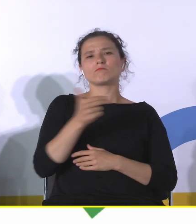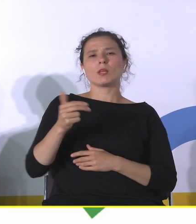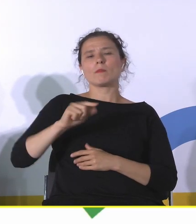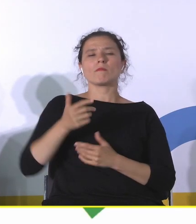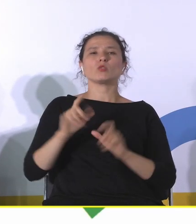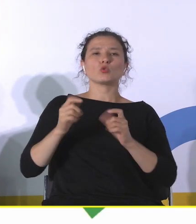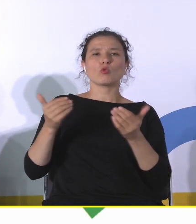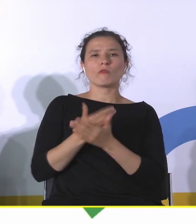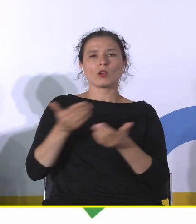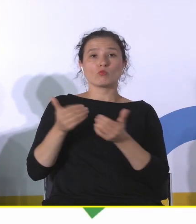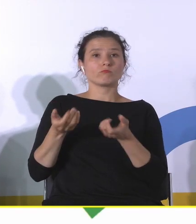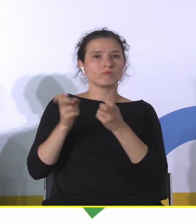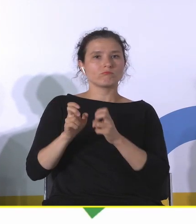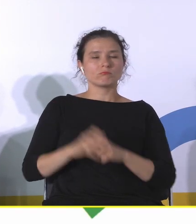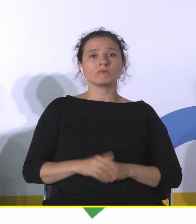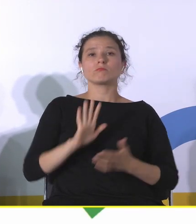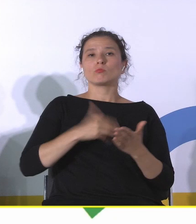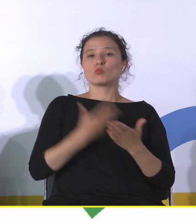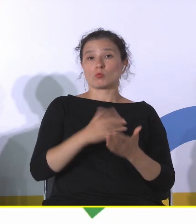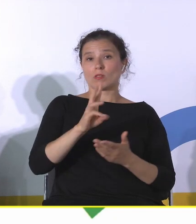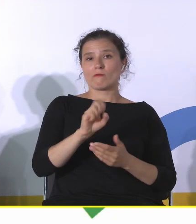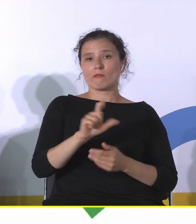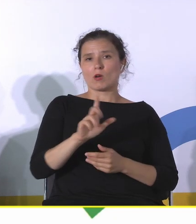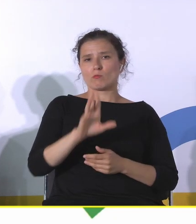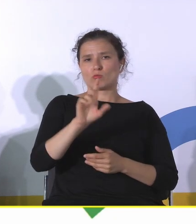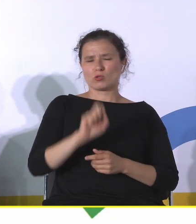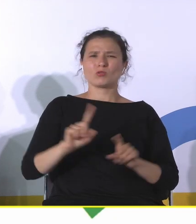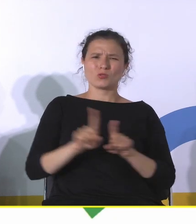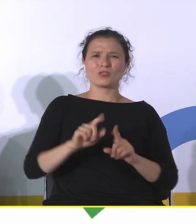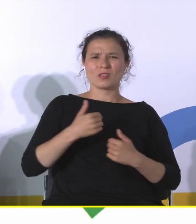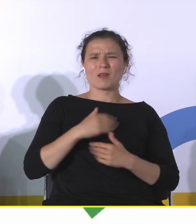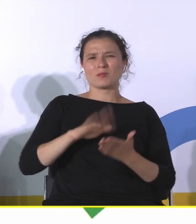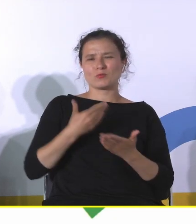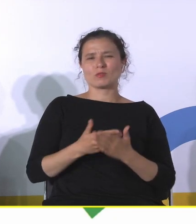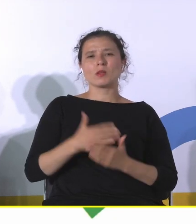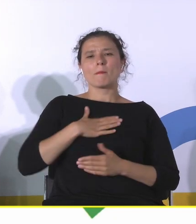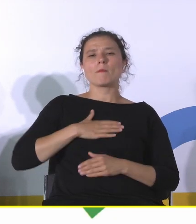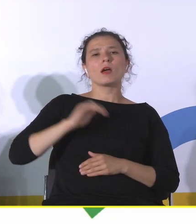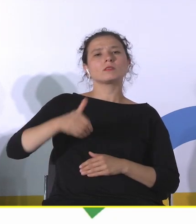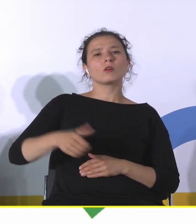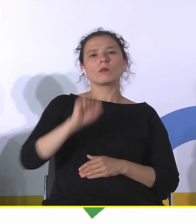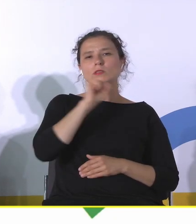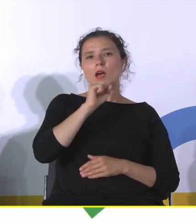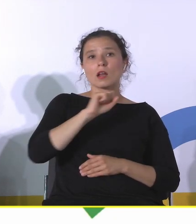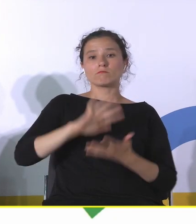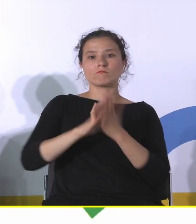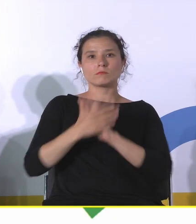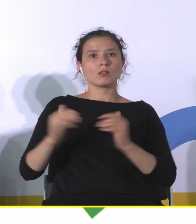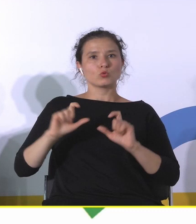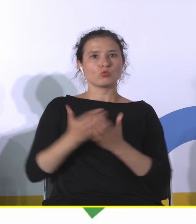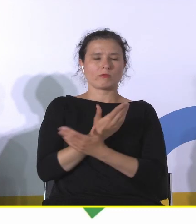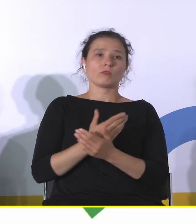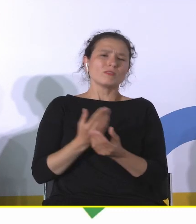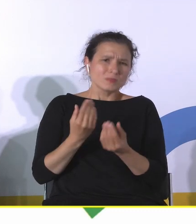Ten przykład, o którym była mowa w Wałbrzychu, też jest trochę dla mnie takim przykładem, że mamy starą kopalnię, z której zrobiliśmy coś nowego. I oczywiście to jest wspaniałe,